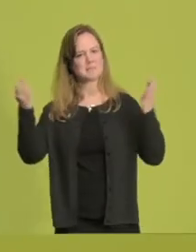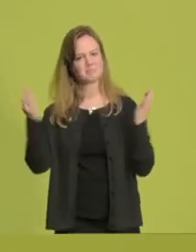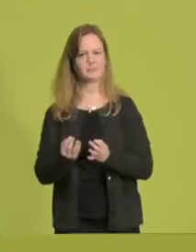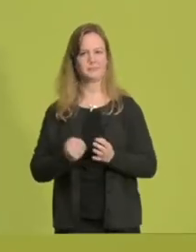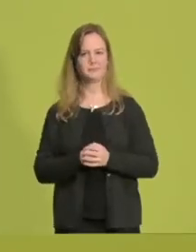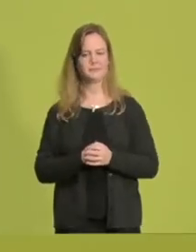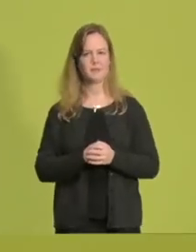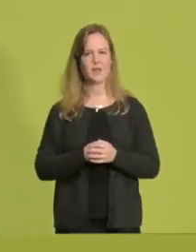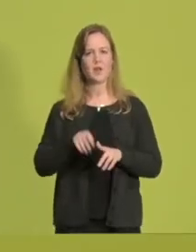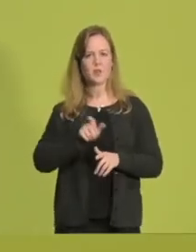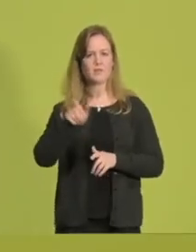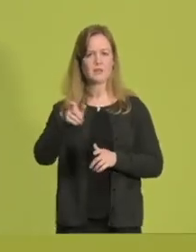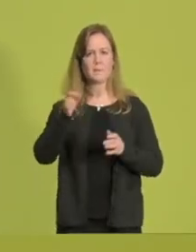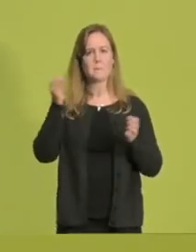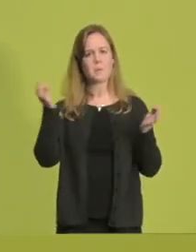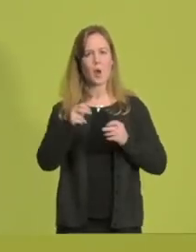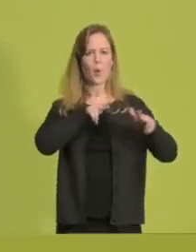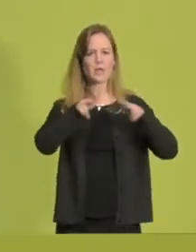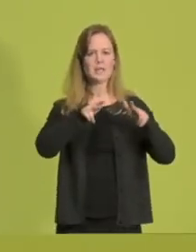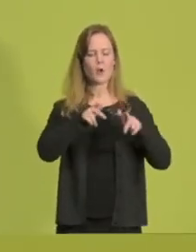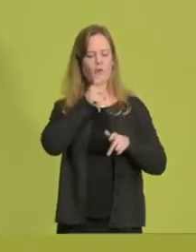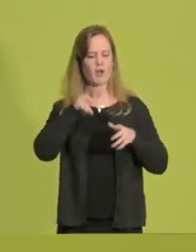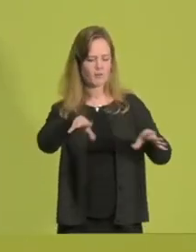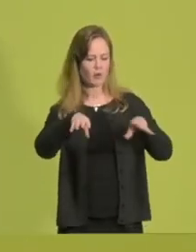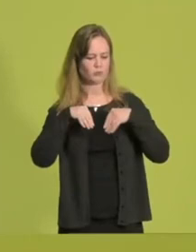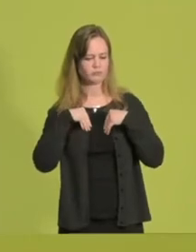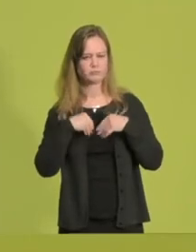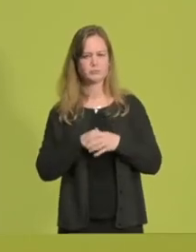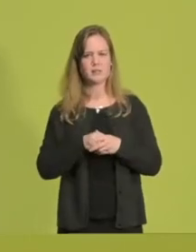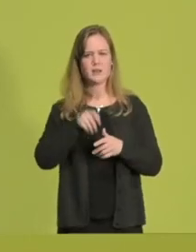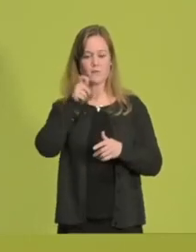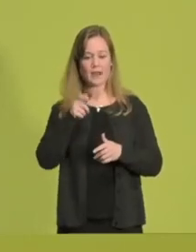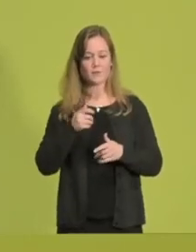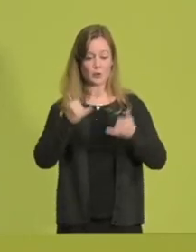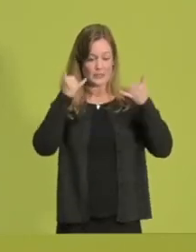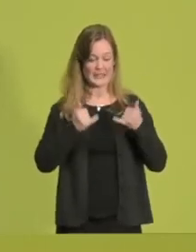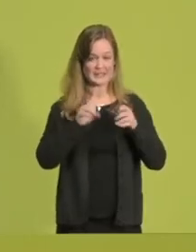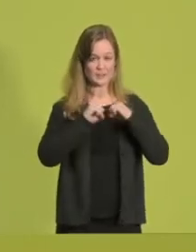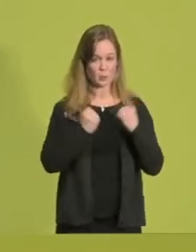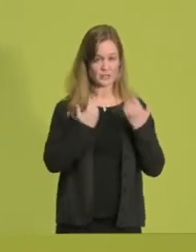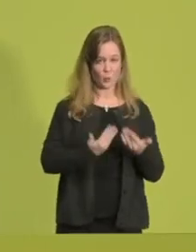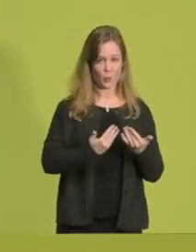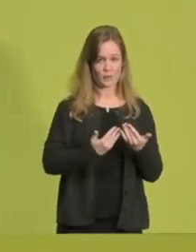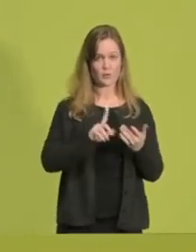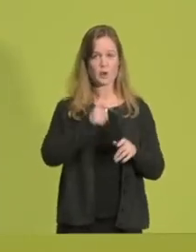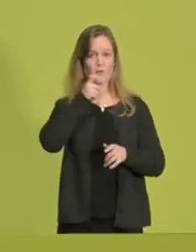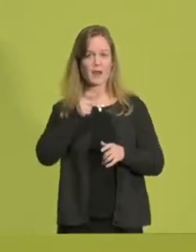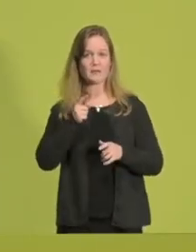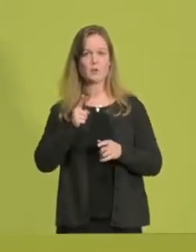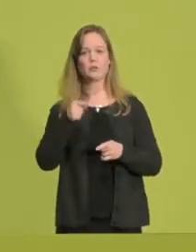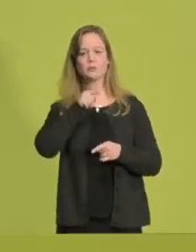Und NRW braucht eine Landesregierung, die bereit ist, Verantwortung zu übernehmen. Verantwortung für das Hier und Jetzt und Verantwortung für die Freiheit